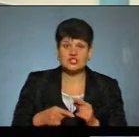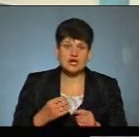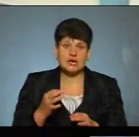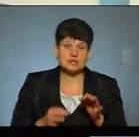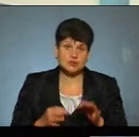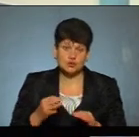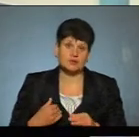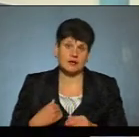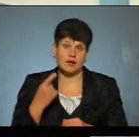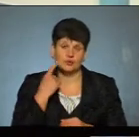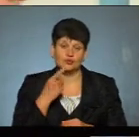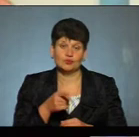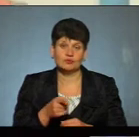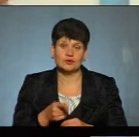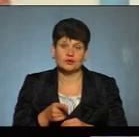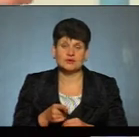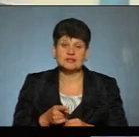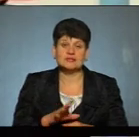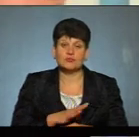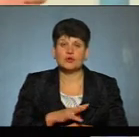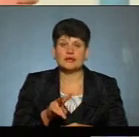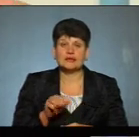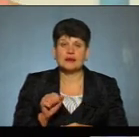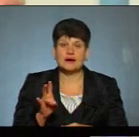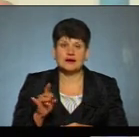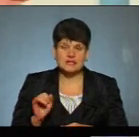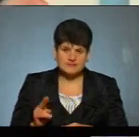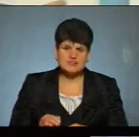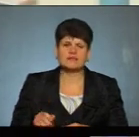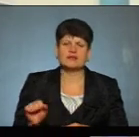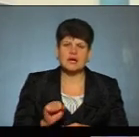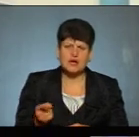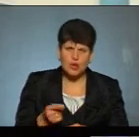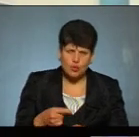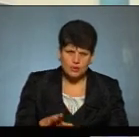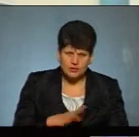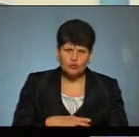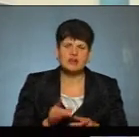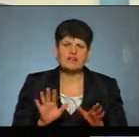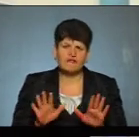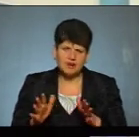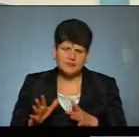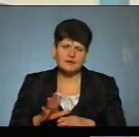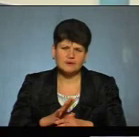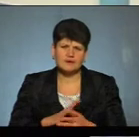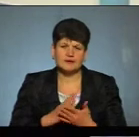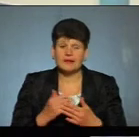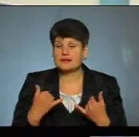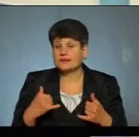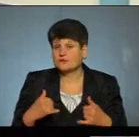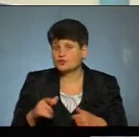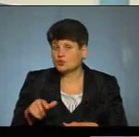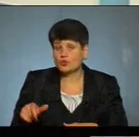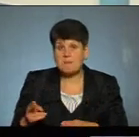я думаю, що він пройде. Це було в Лаганівцях, це було в Терранополі такі випадки. Ну, дивує поведінка людей і без